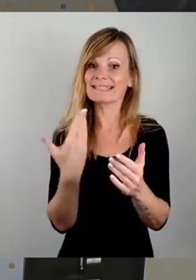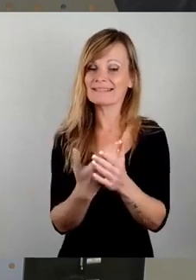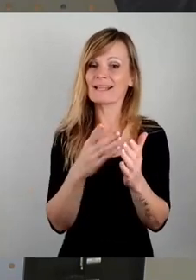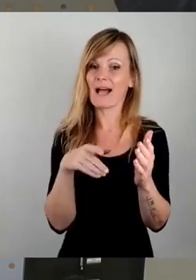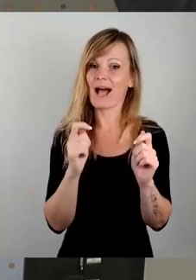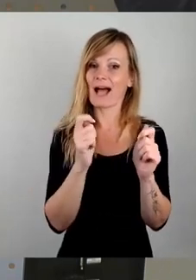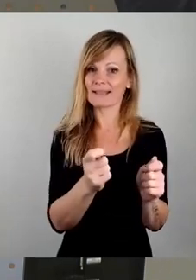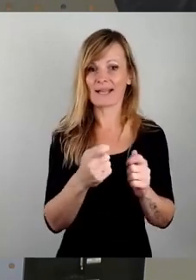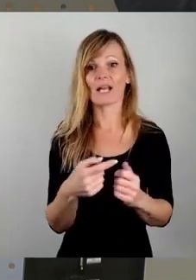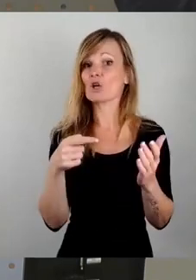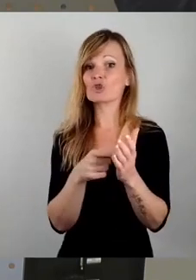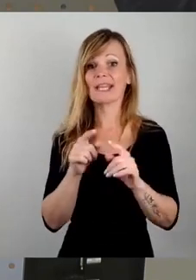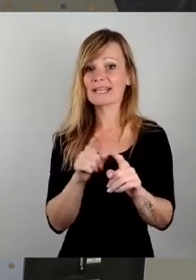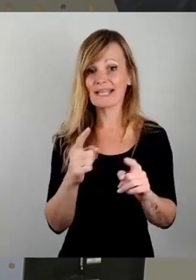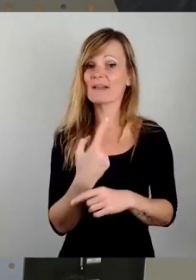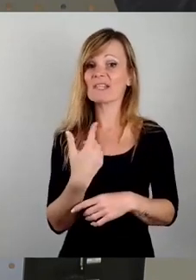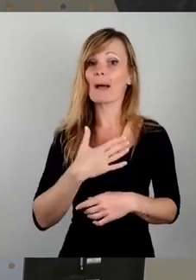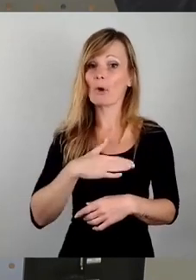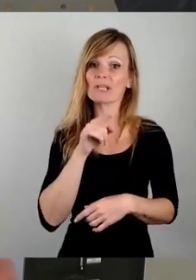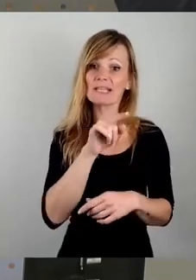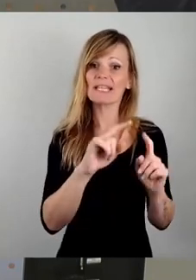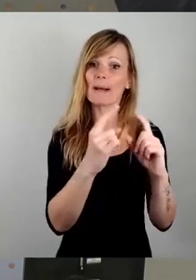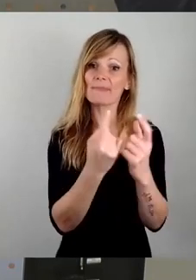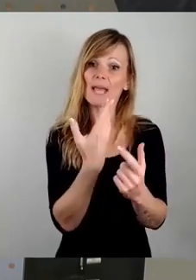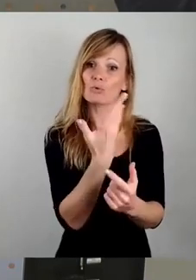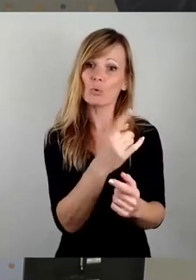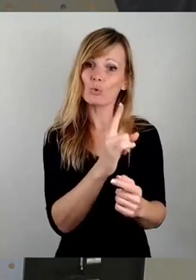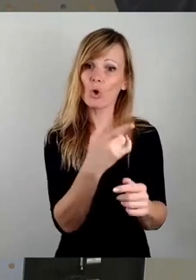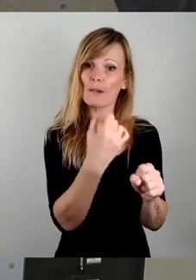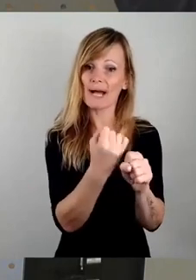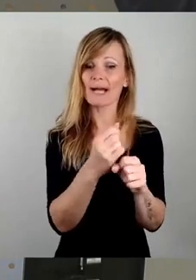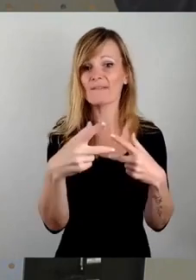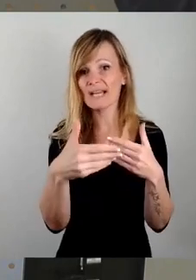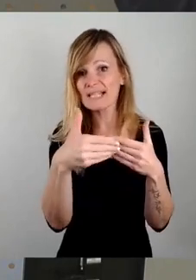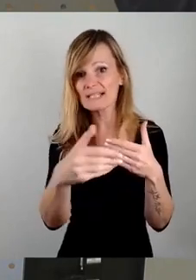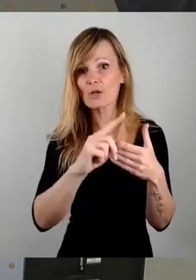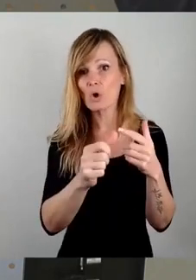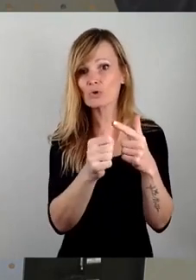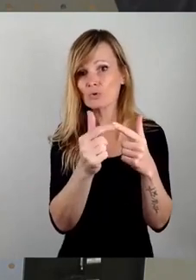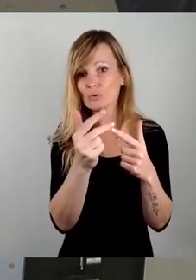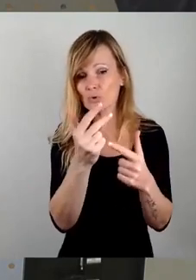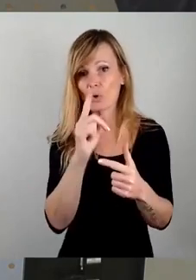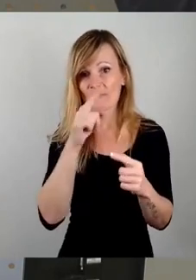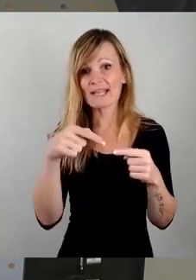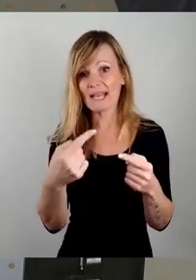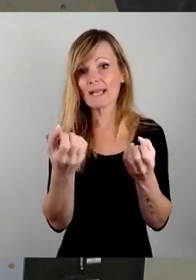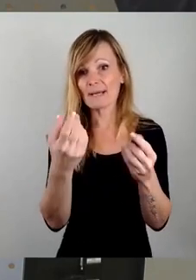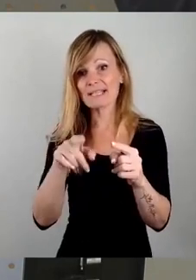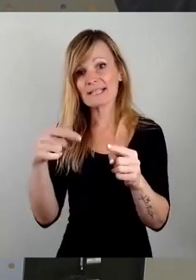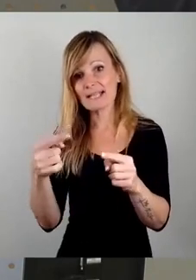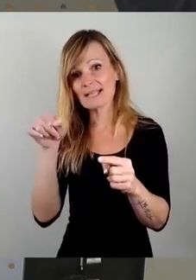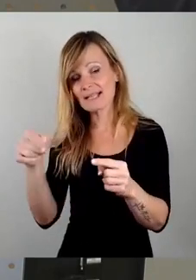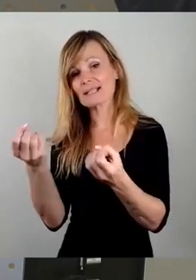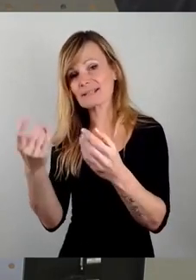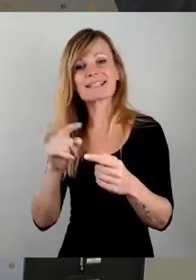steht nicht drin, wir möchten die Abteilung so, die soll das so machen, und innerhalb von dieser Frist soll das so sein, und wenn das passiert, passiert das. Nein, da steht einfach